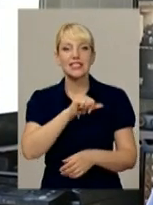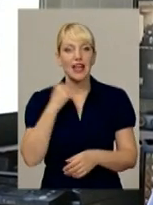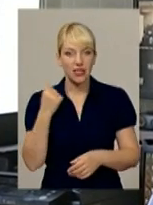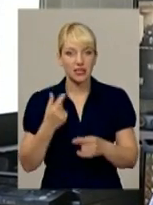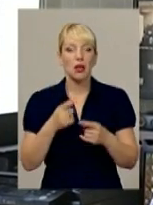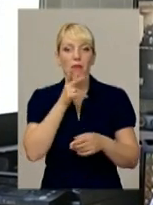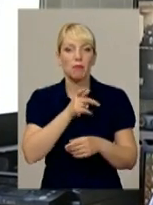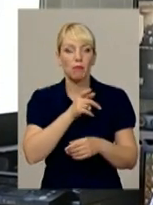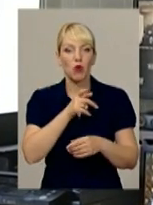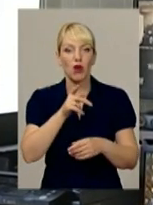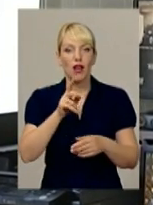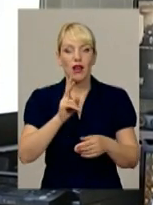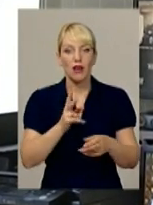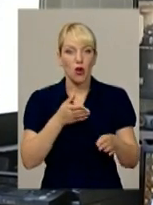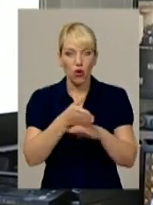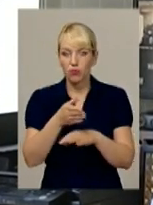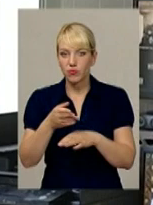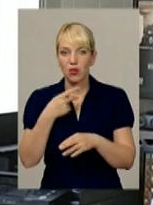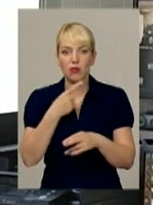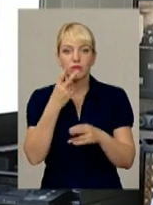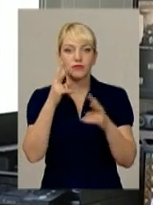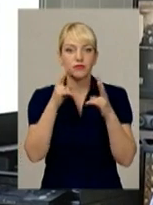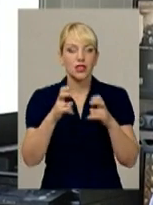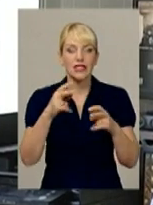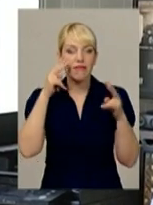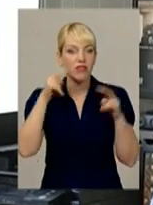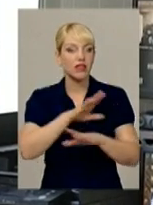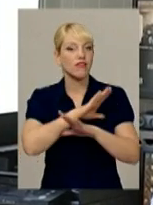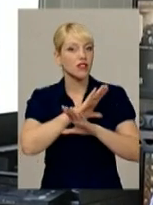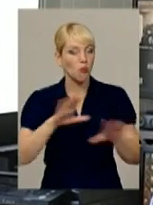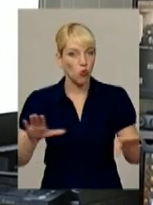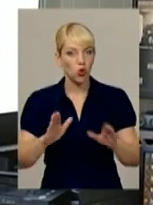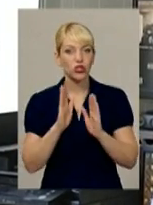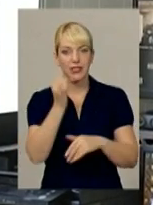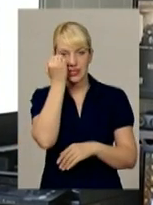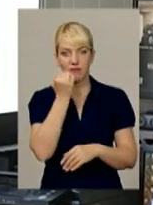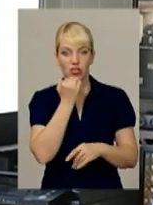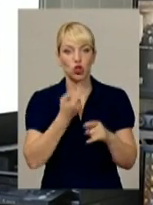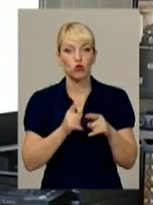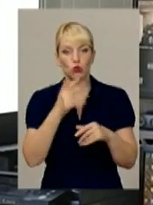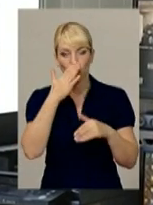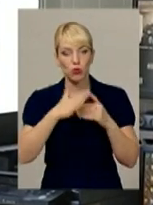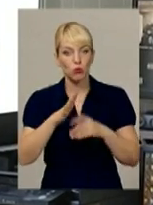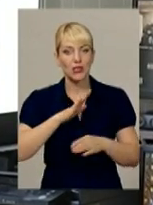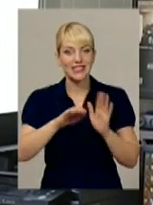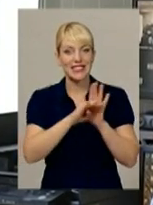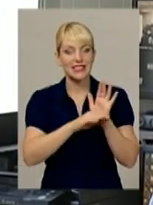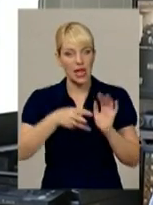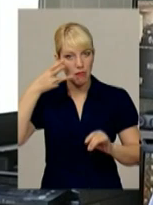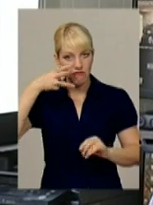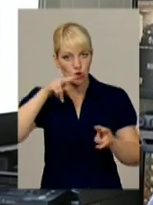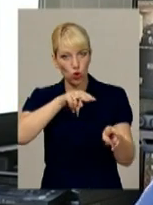При поквартирному обході ні свідків, ні очевидців встановлені не було. І тільки завдяки тому, що поблизості була встановлена система відеоспостереження, дана.